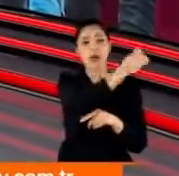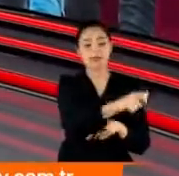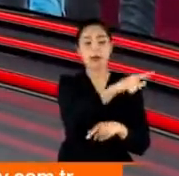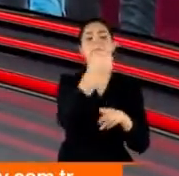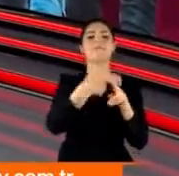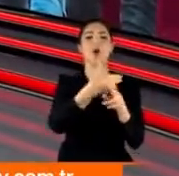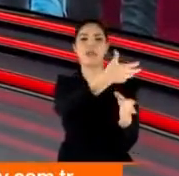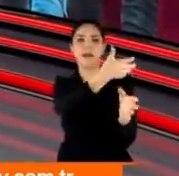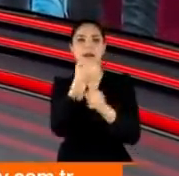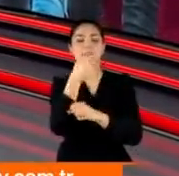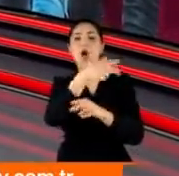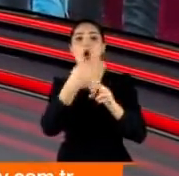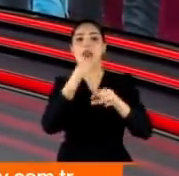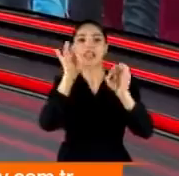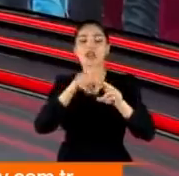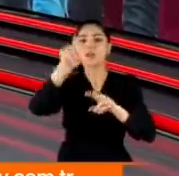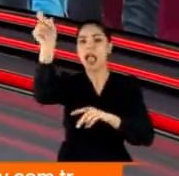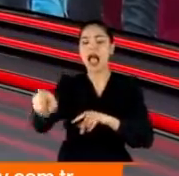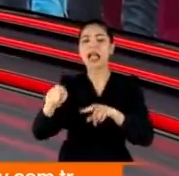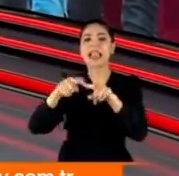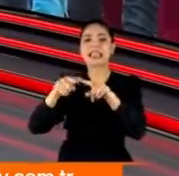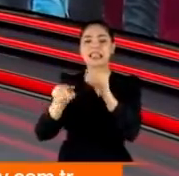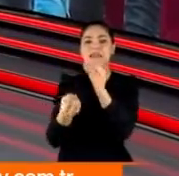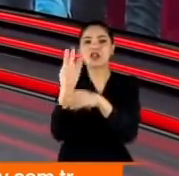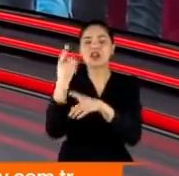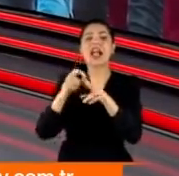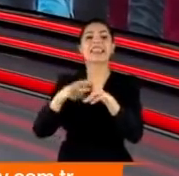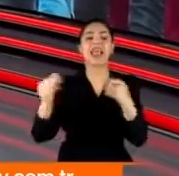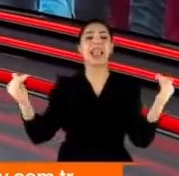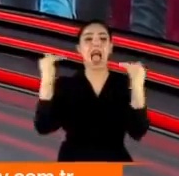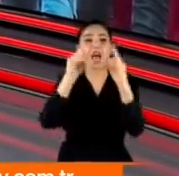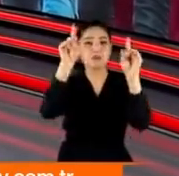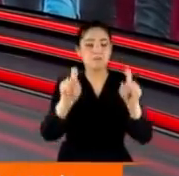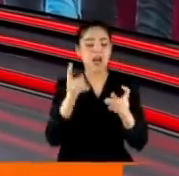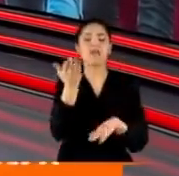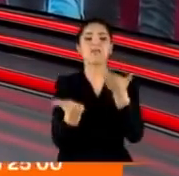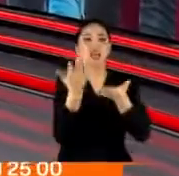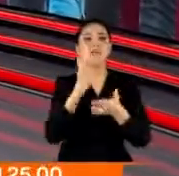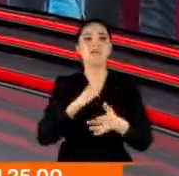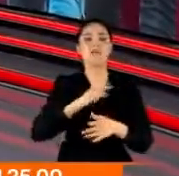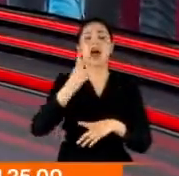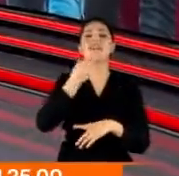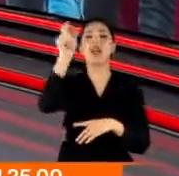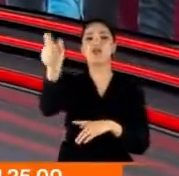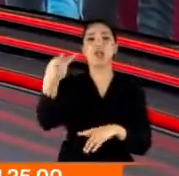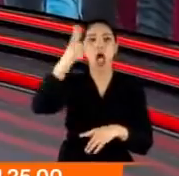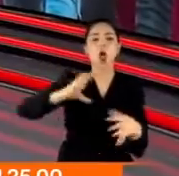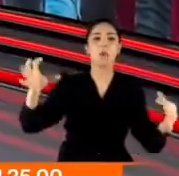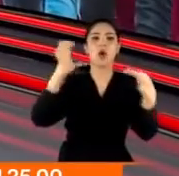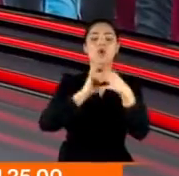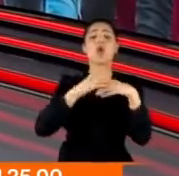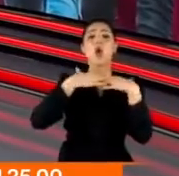Şimdi o örnekler Aleyna Çakır'ın tırnak arasından çıkan DNA ile karşılaştırılacak ve genç kızın ölümüyle ilgili